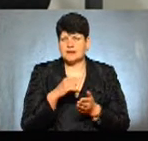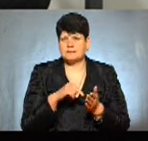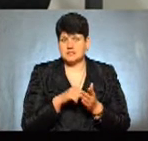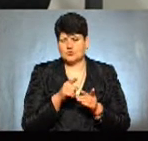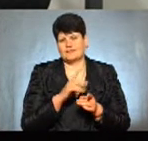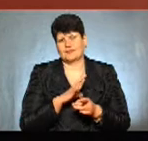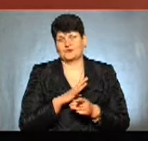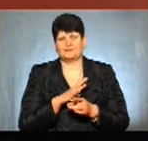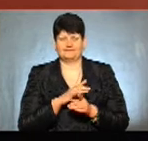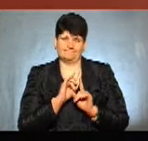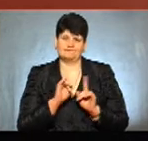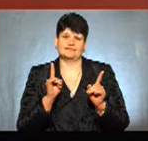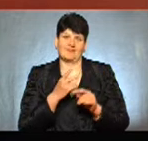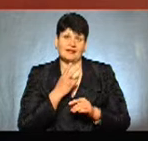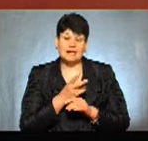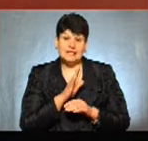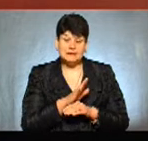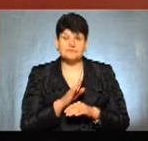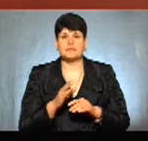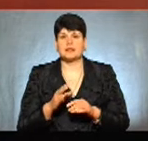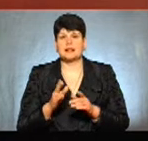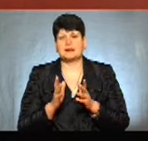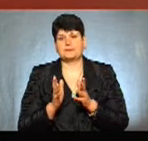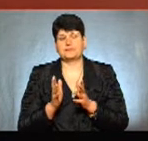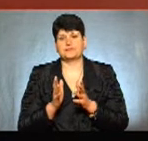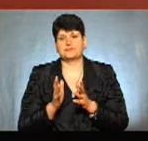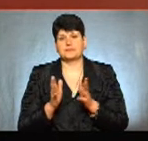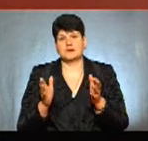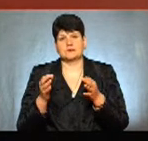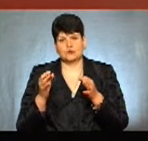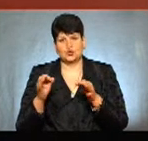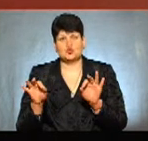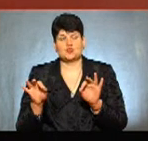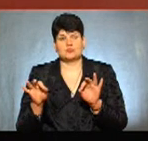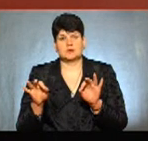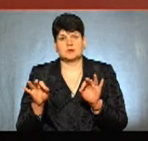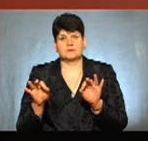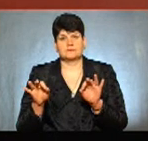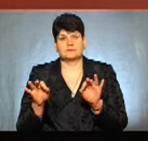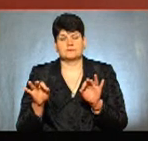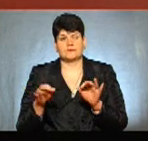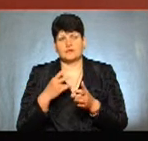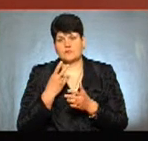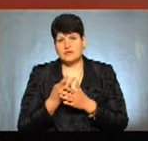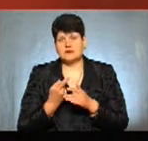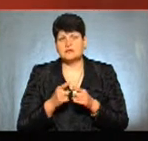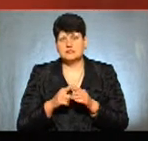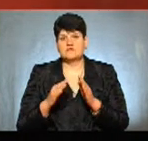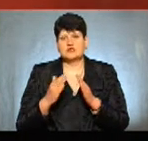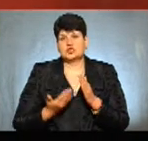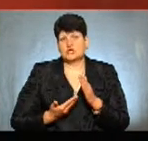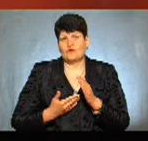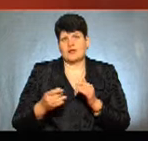мала більш такий оригінальний вигляд. І більш такий доступний вигляд – це в таких житлових